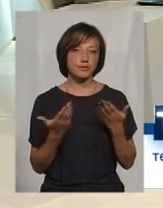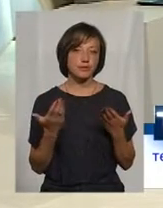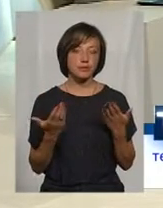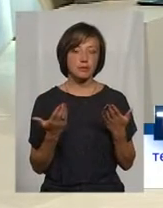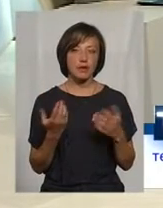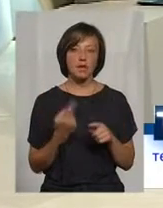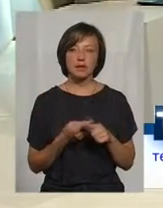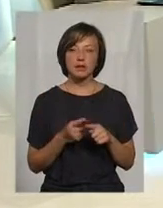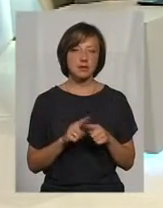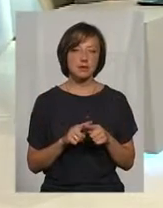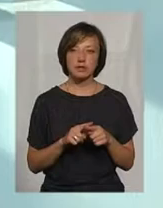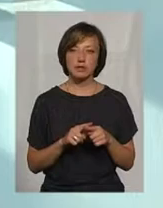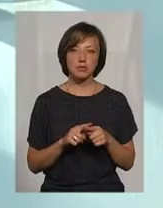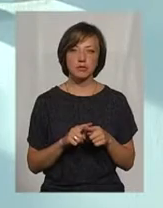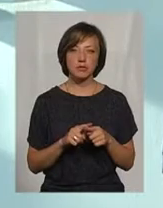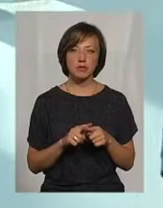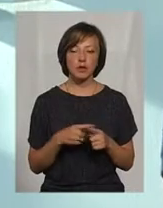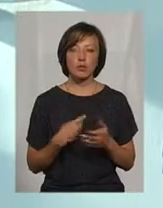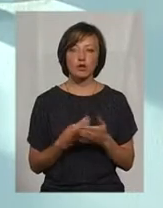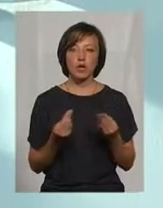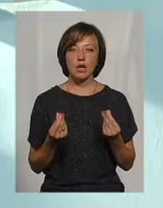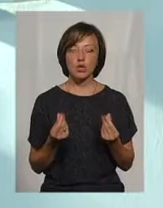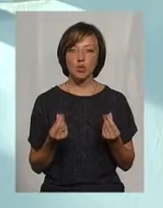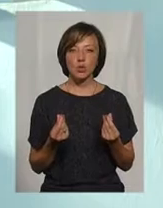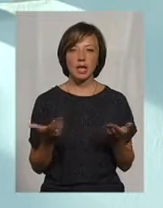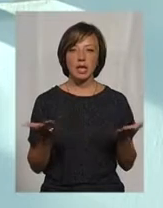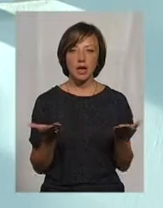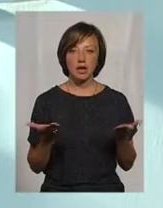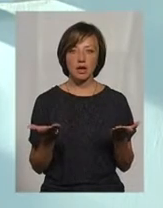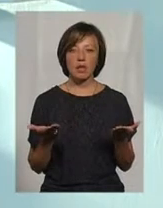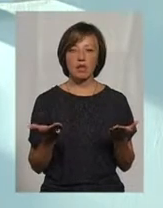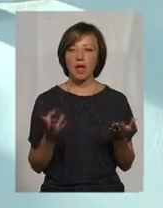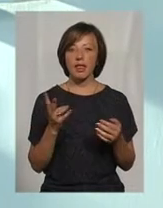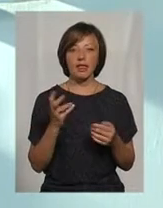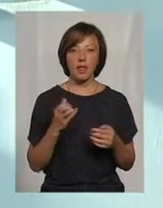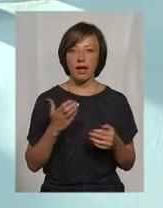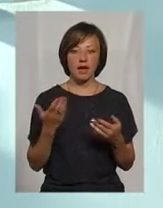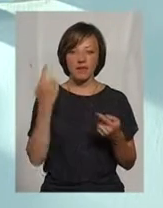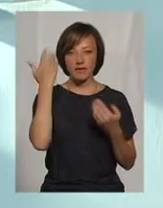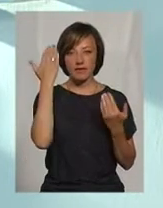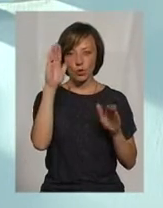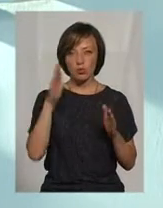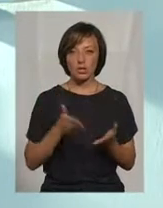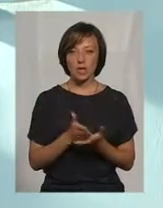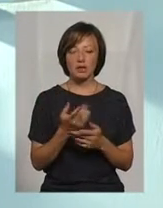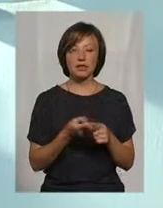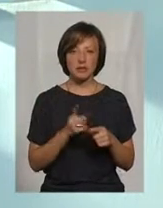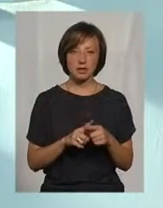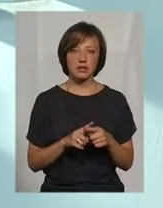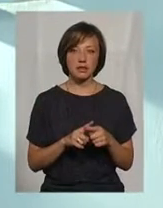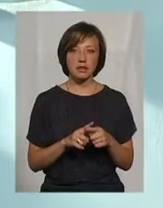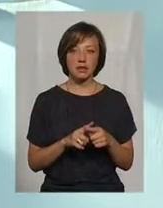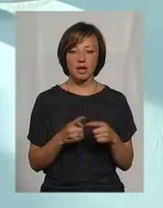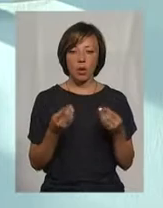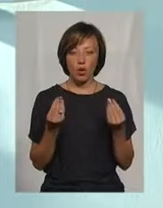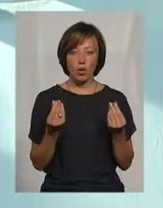бюджетні кошти, які вони проходять невідомо якими шляхами. це віртуальне, по великому рахунку, це